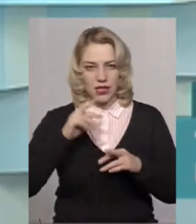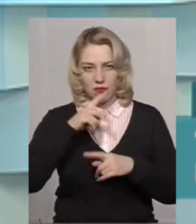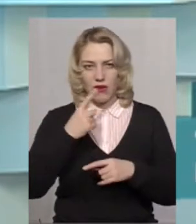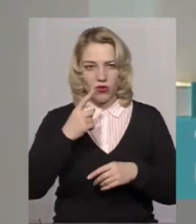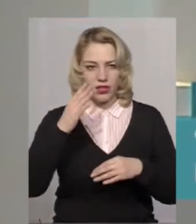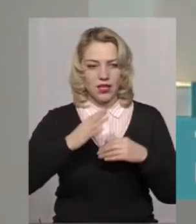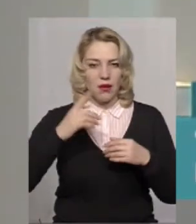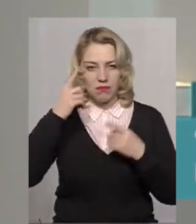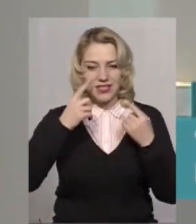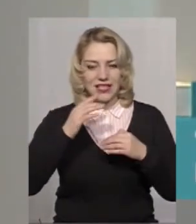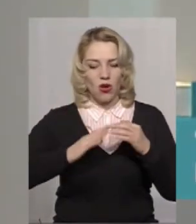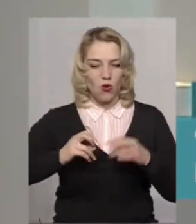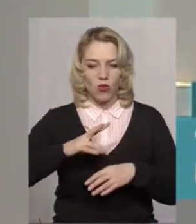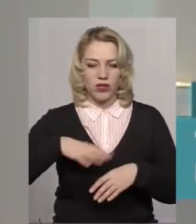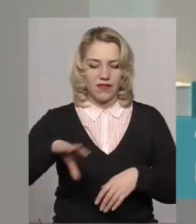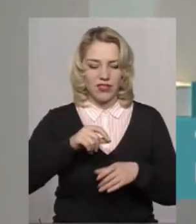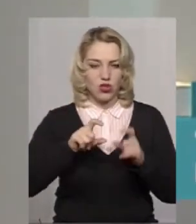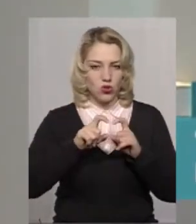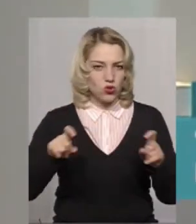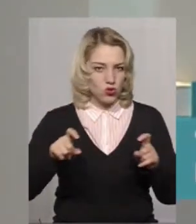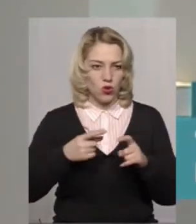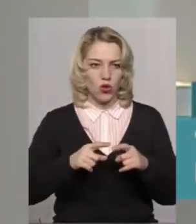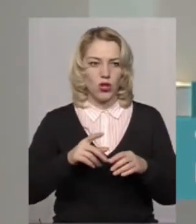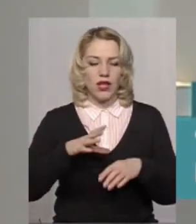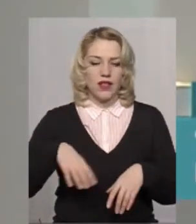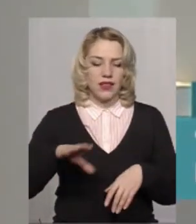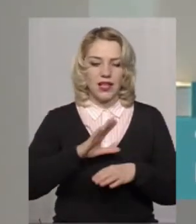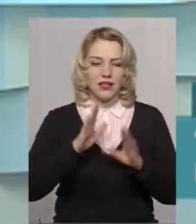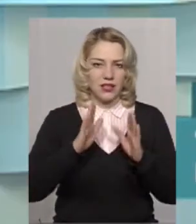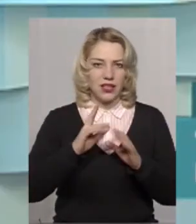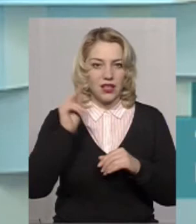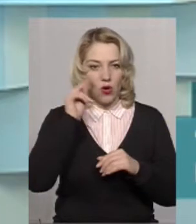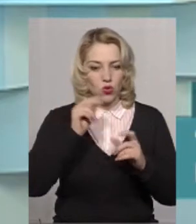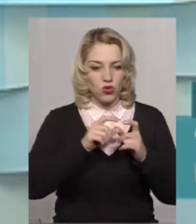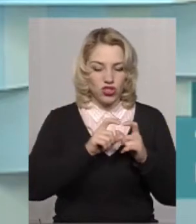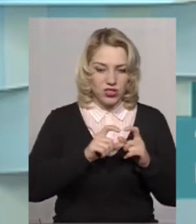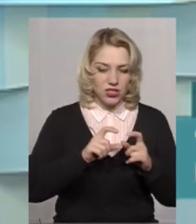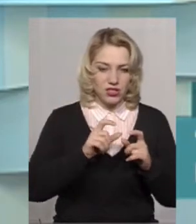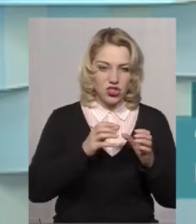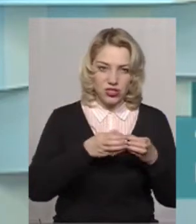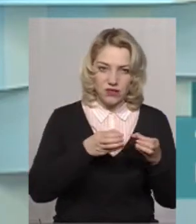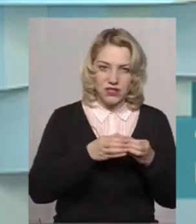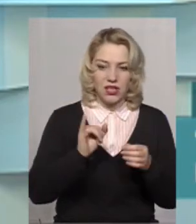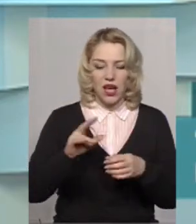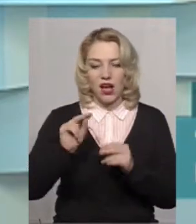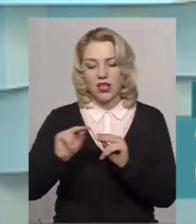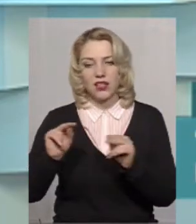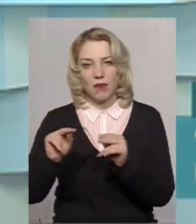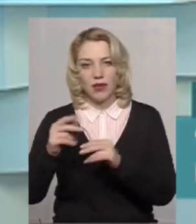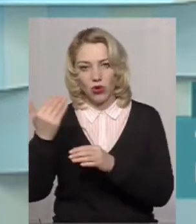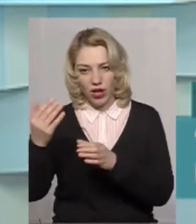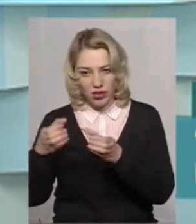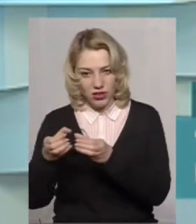один психолог в нас на весь шкільний колектив, не тільки на учнівський, і на вчительський, представників,